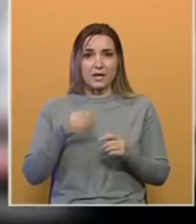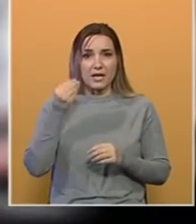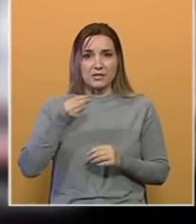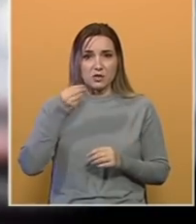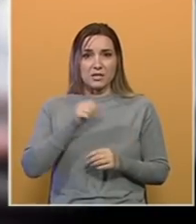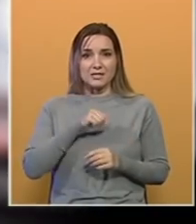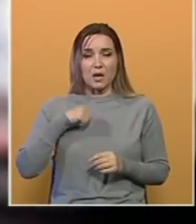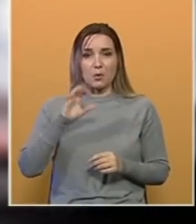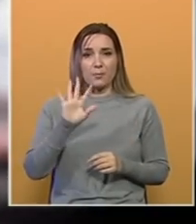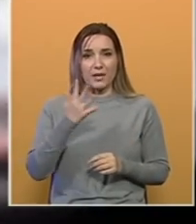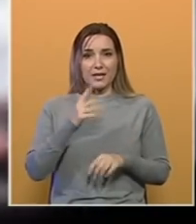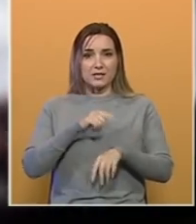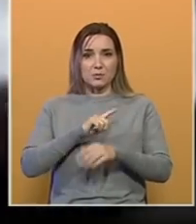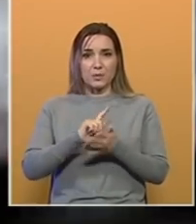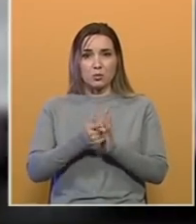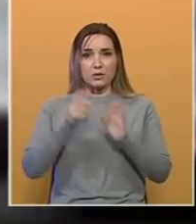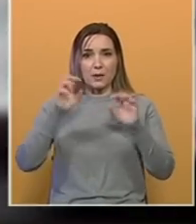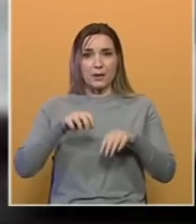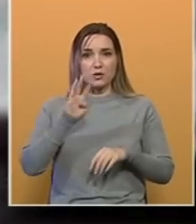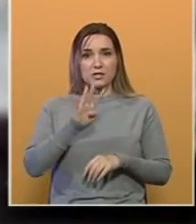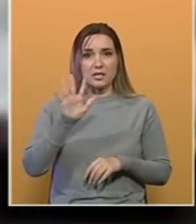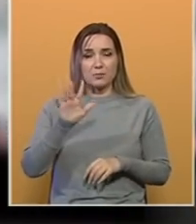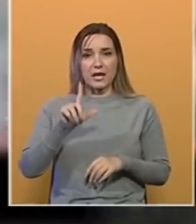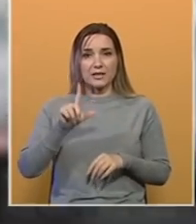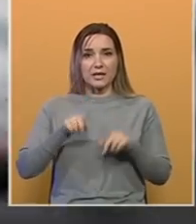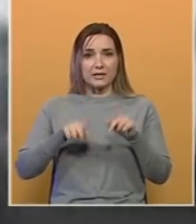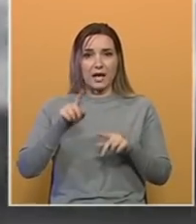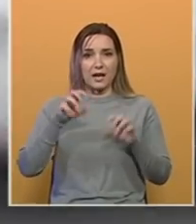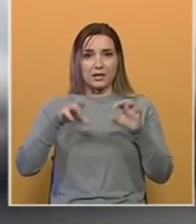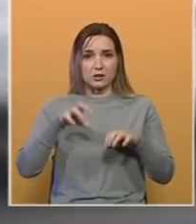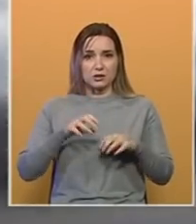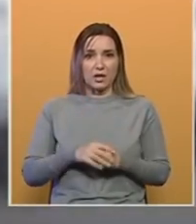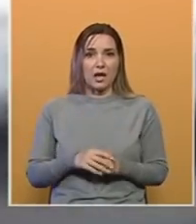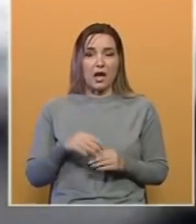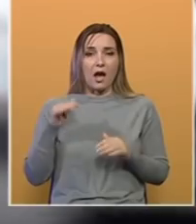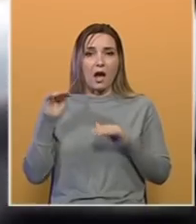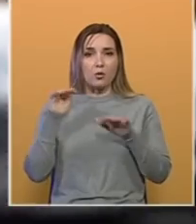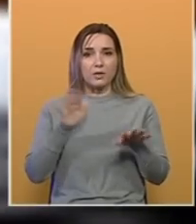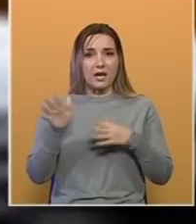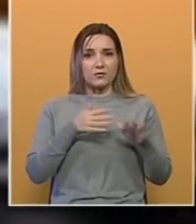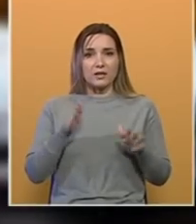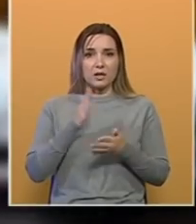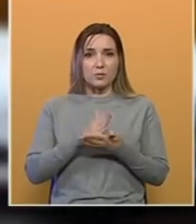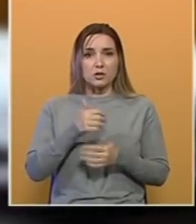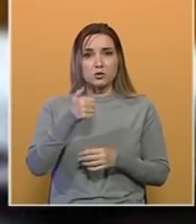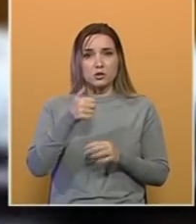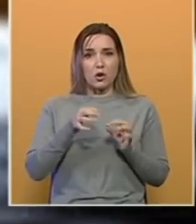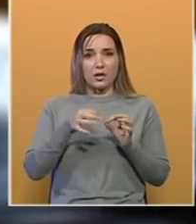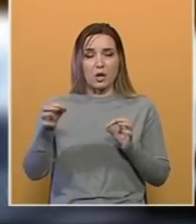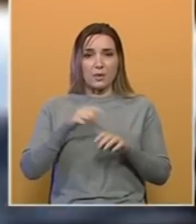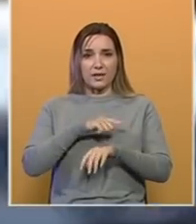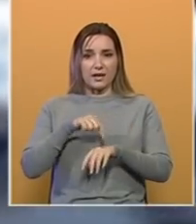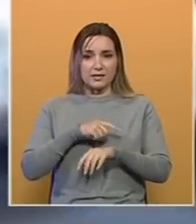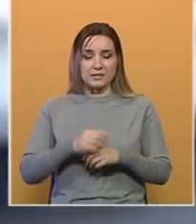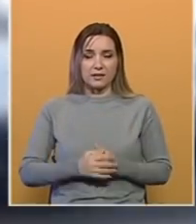izvješćima, za samo 15 minuta palo je 45 litara kiše po četvornom metru, a udari vjetra bili su i do stotinu